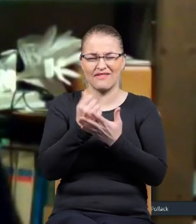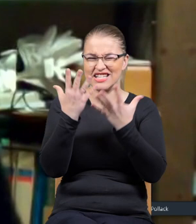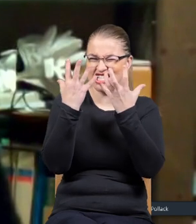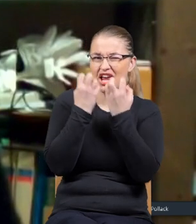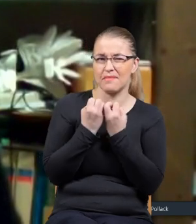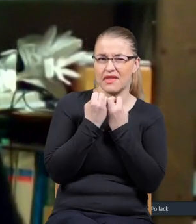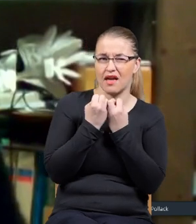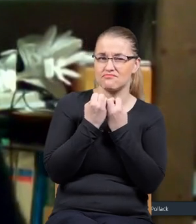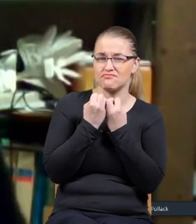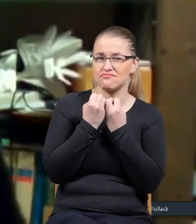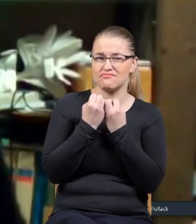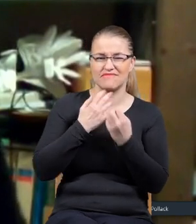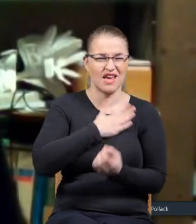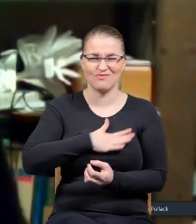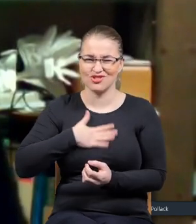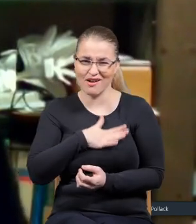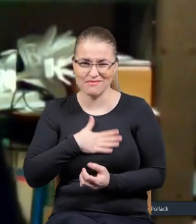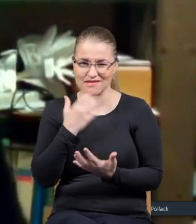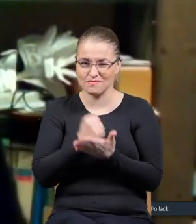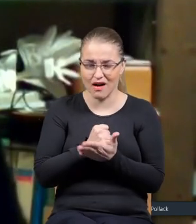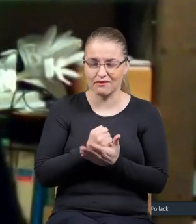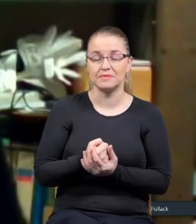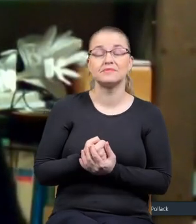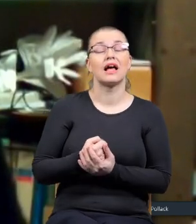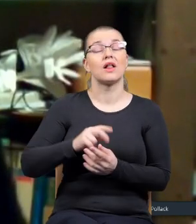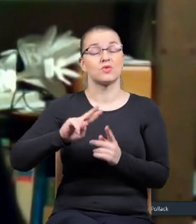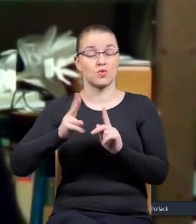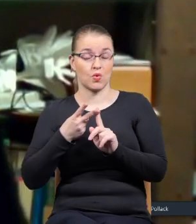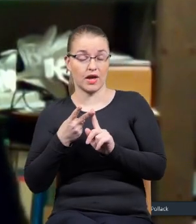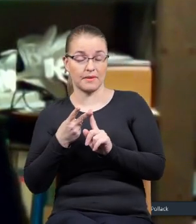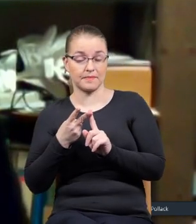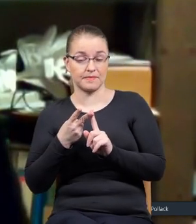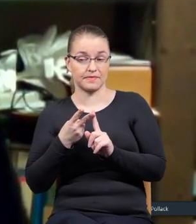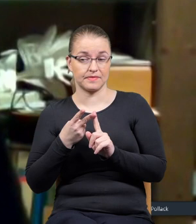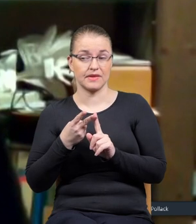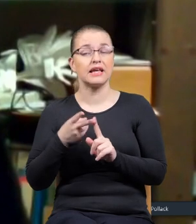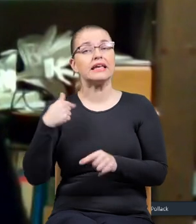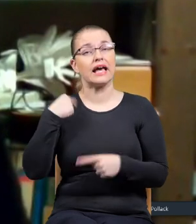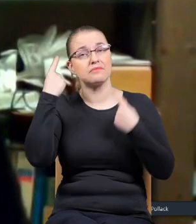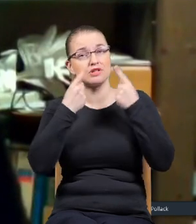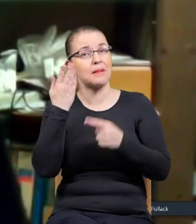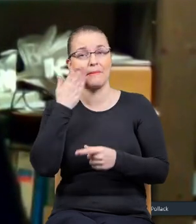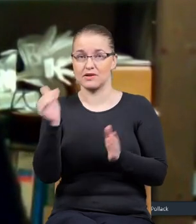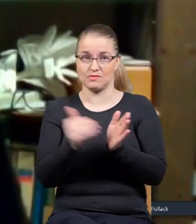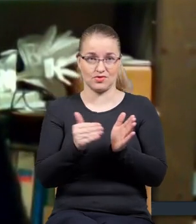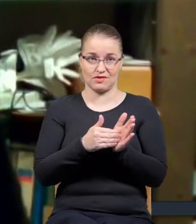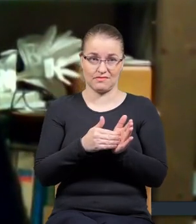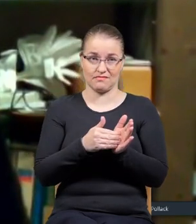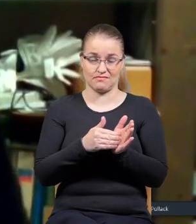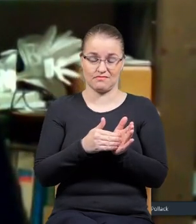Więc to jest bardzo nieprzyjemne, ale z drugiej strony, moim zdaniem, to jest bardzo potrzebne też, prawda,